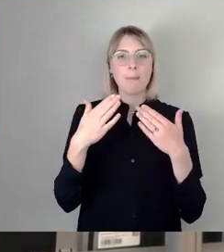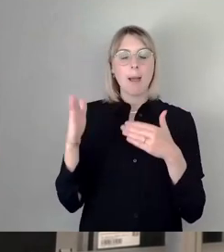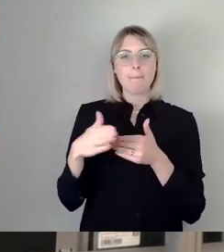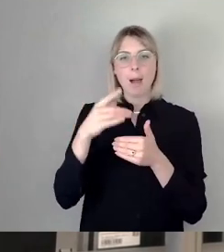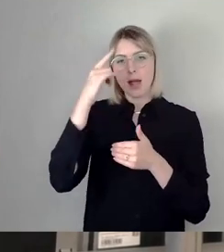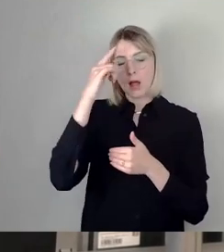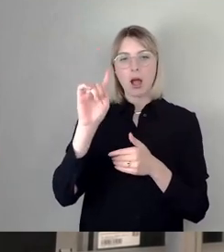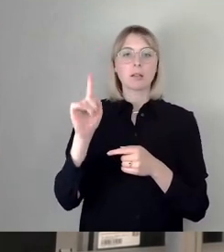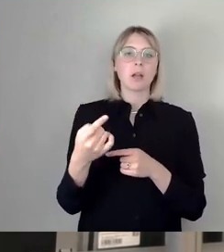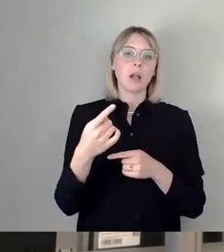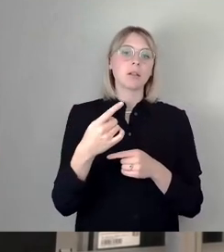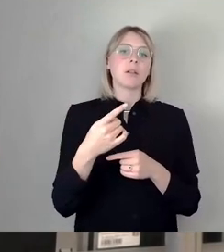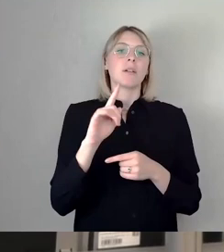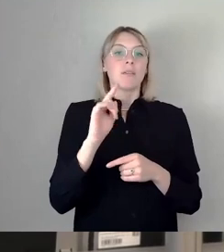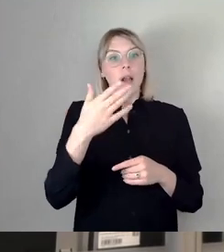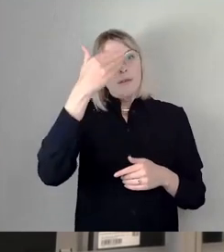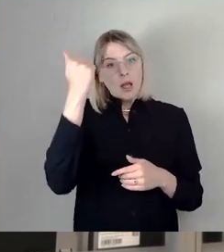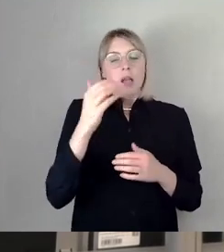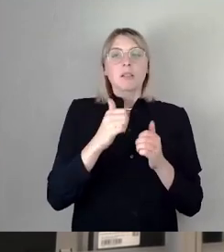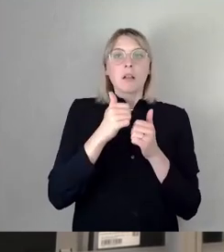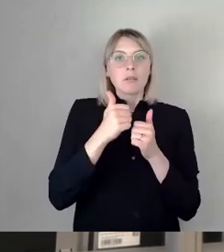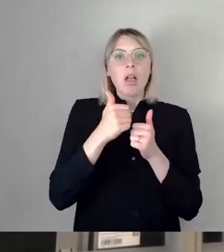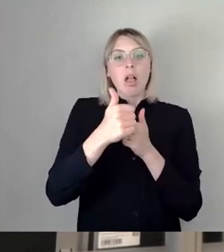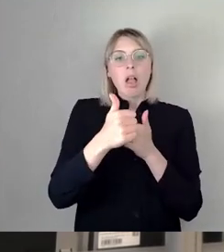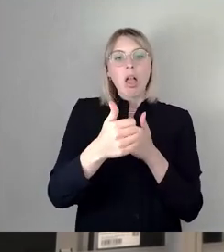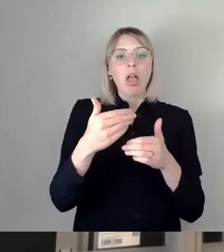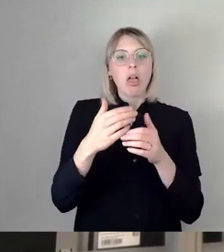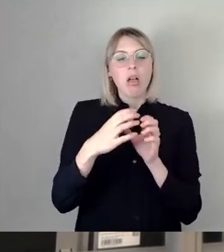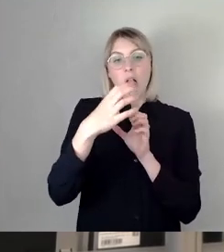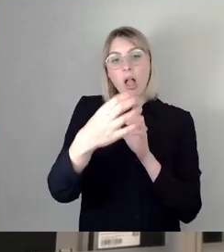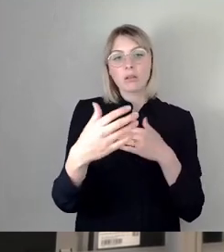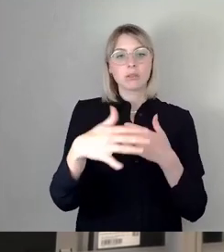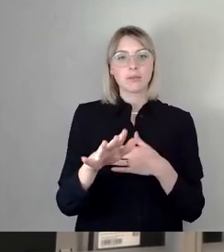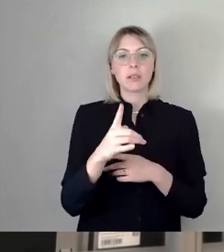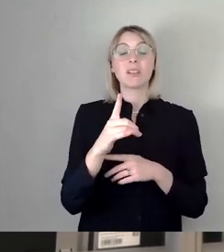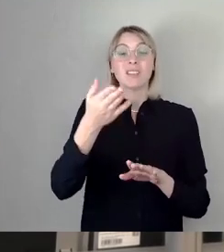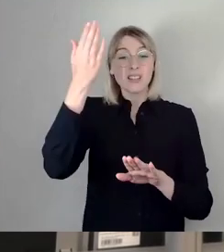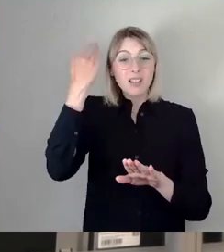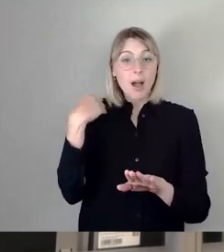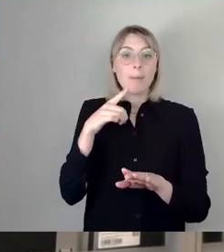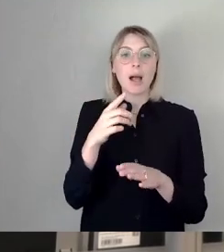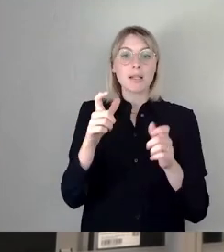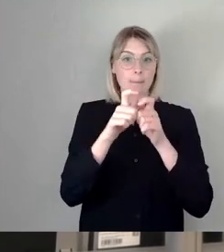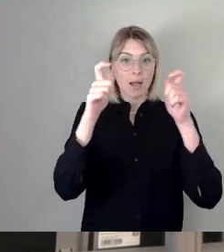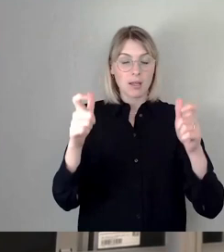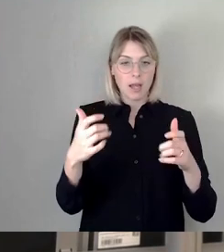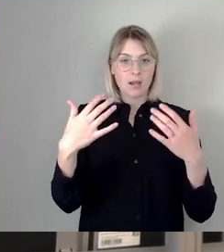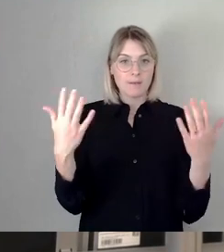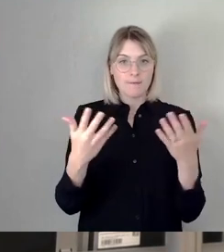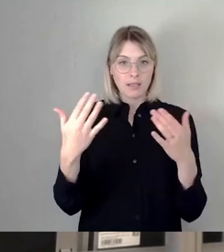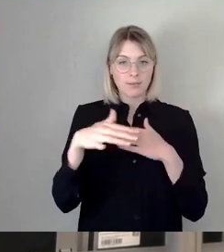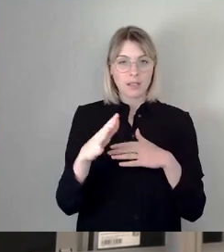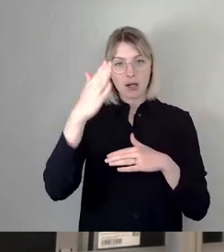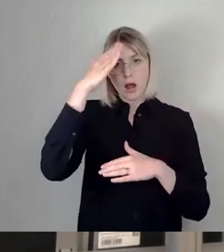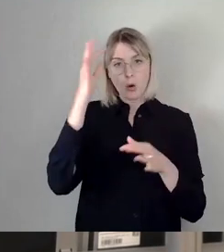und dann verzögert wurde anderthalb Jahre und so weiter, war dort in diesem Paket, was wir in die Hauptsatzung reingeschrieben